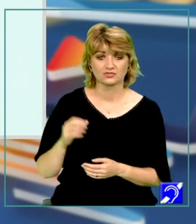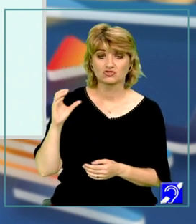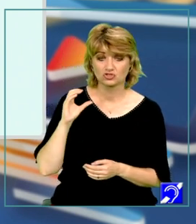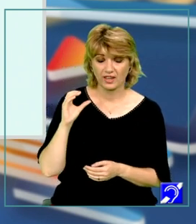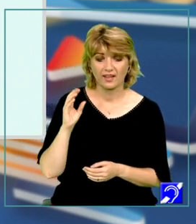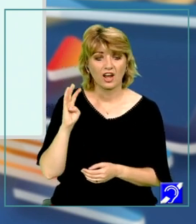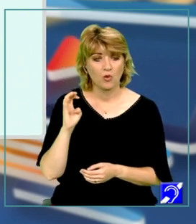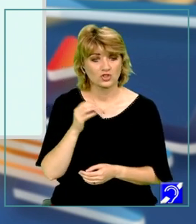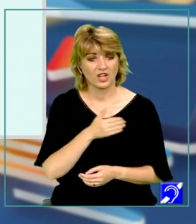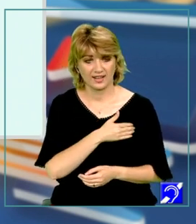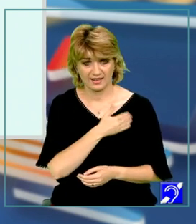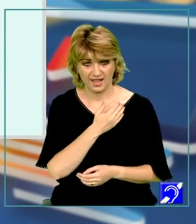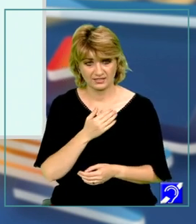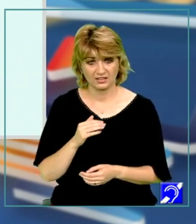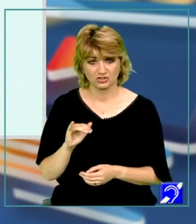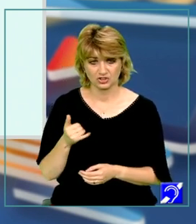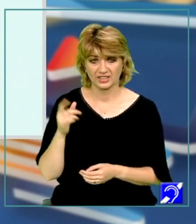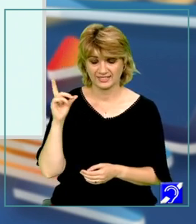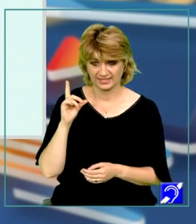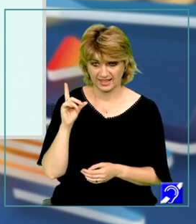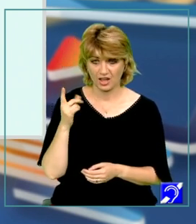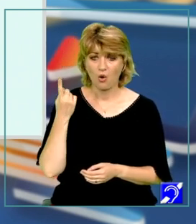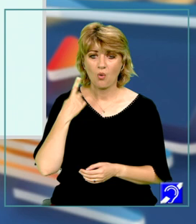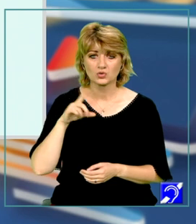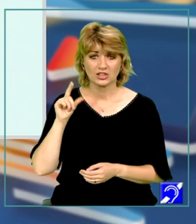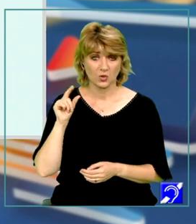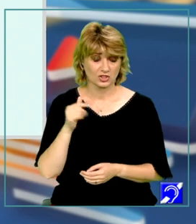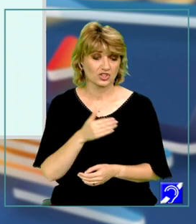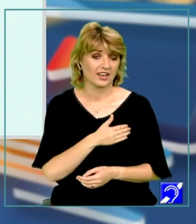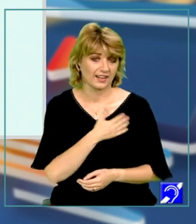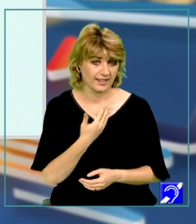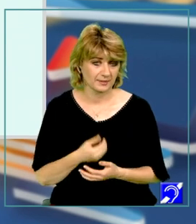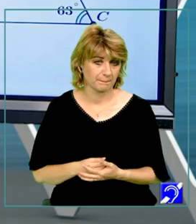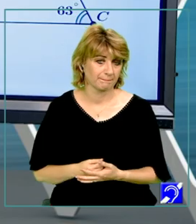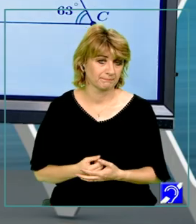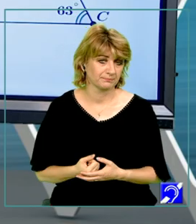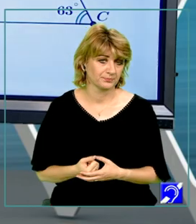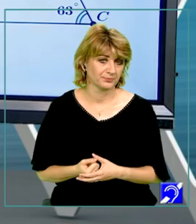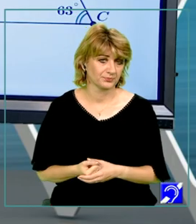varianta C 90 de grade, varianta D 120 de grade.